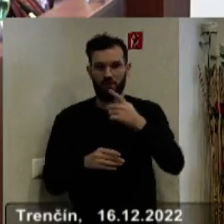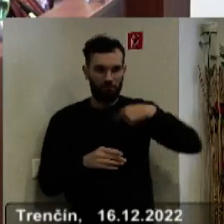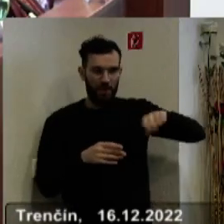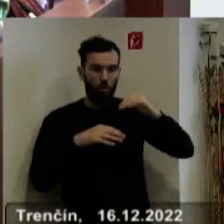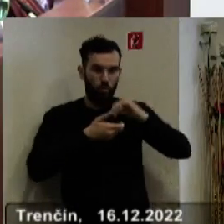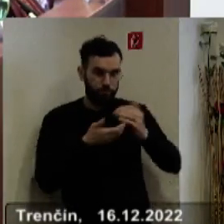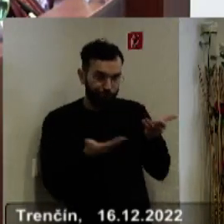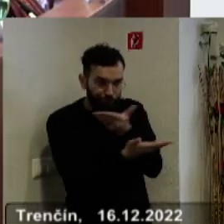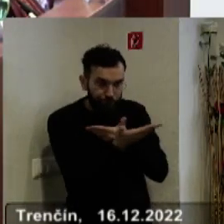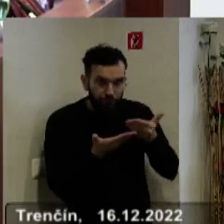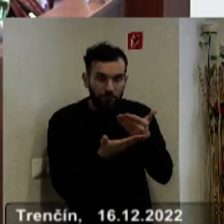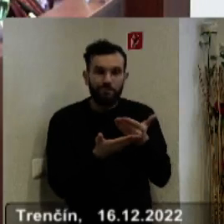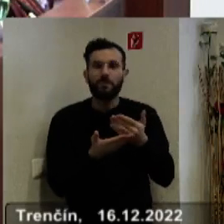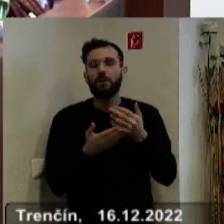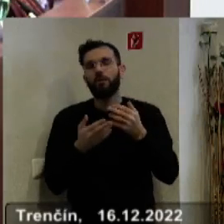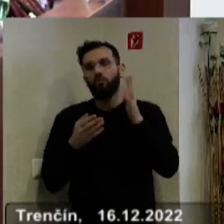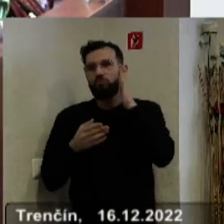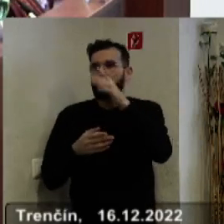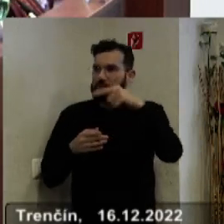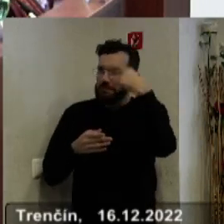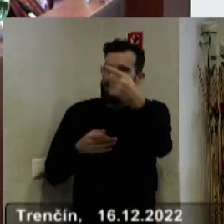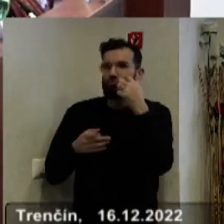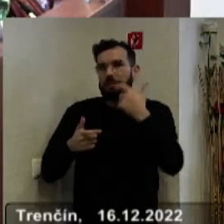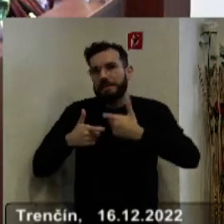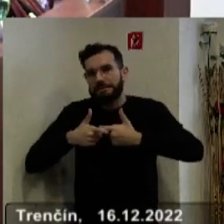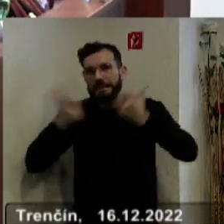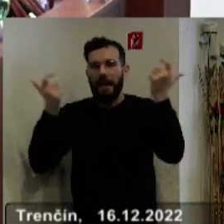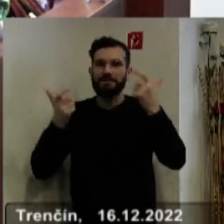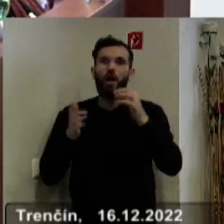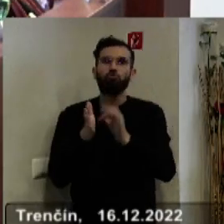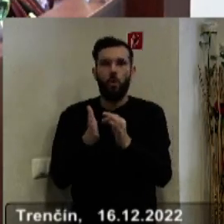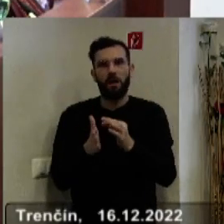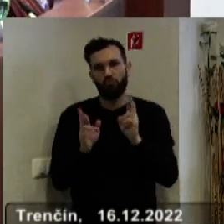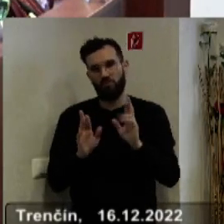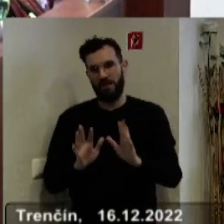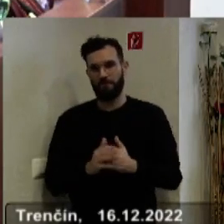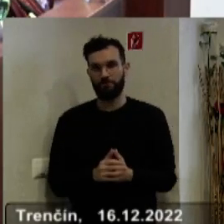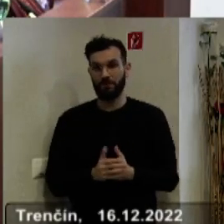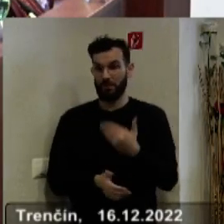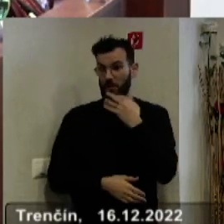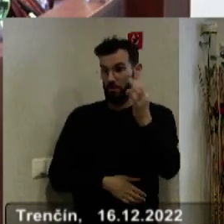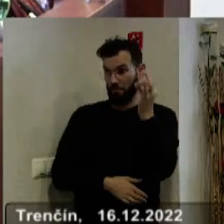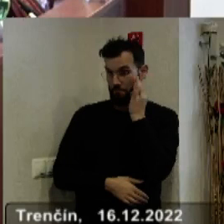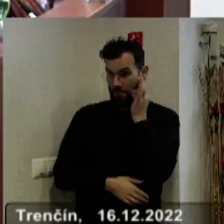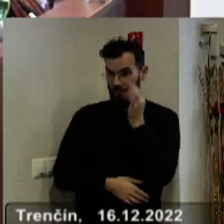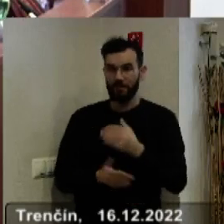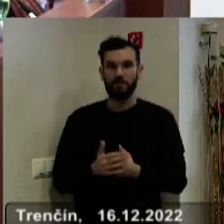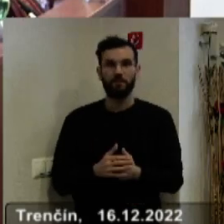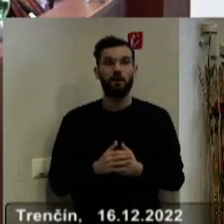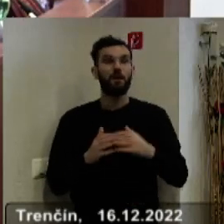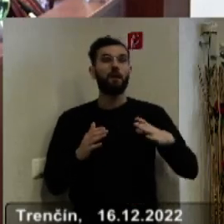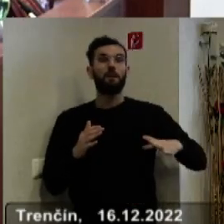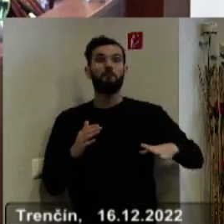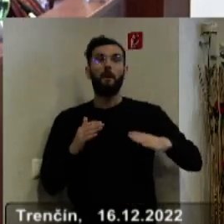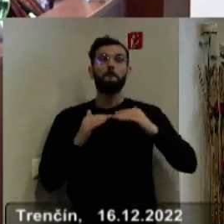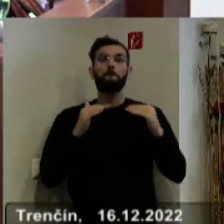všetkom a myslím si, že aj doba bude jasnejšia a istejšia. Ďakujem pekne. Ďakujem pekne. Za podporné stanovisko, pán podpredseda Božiek,